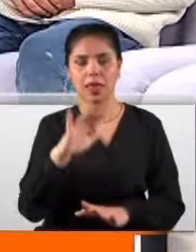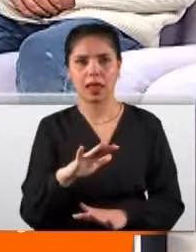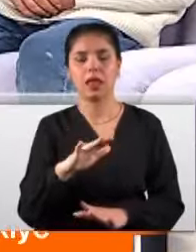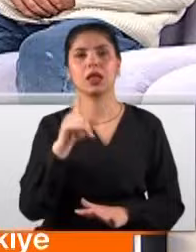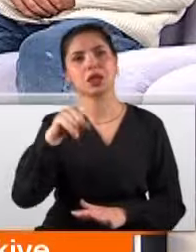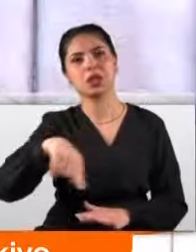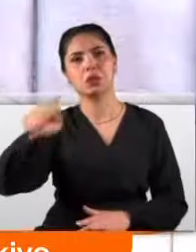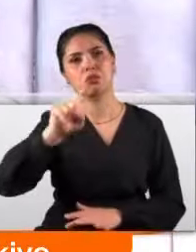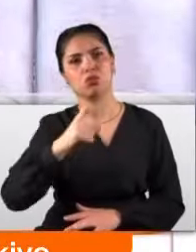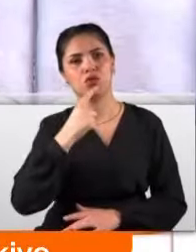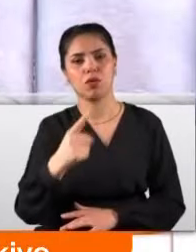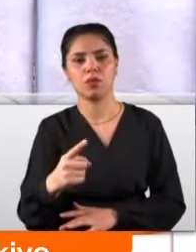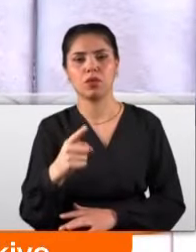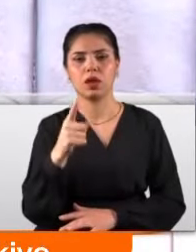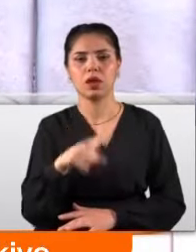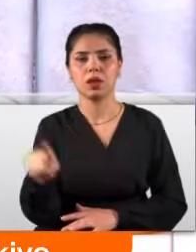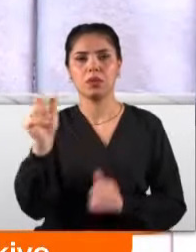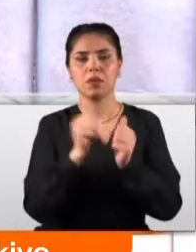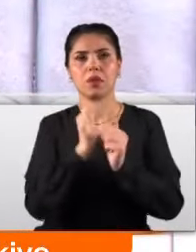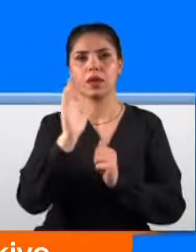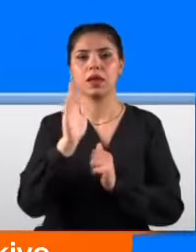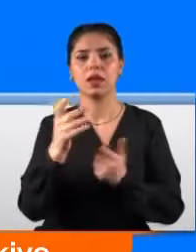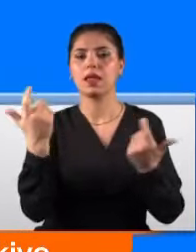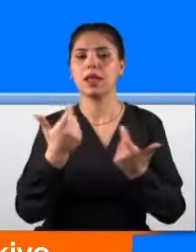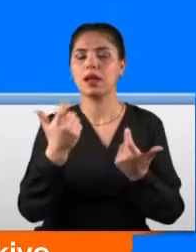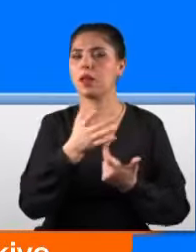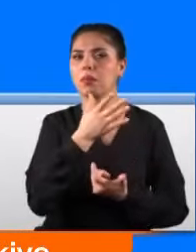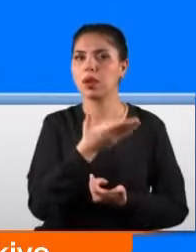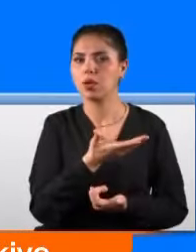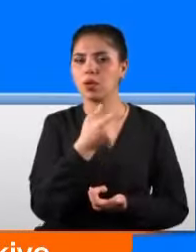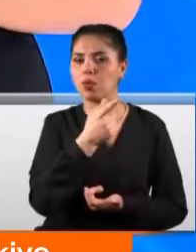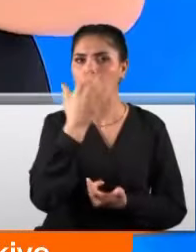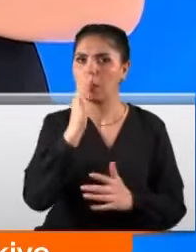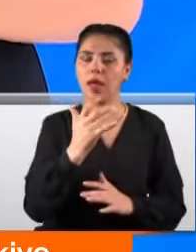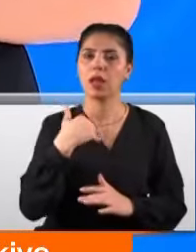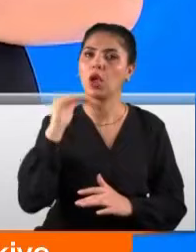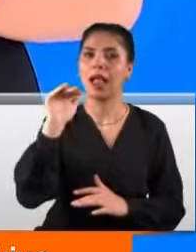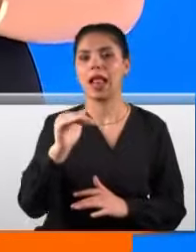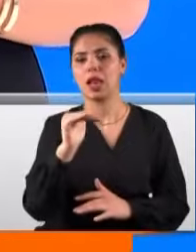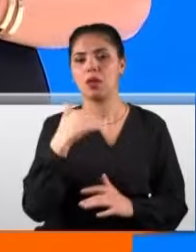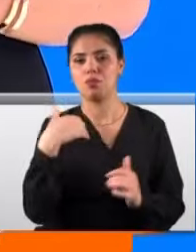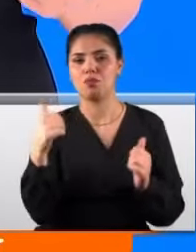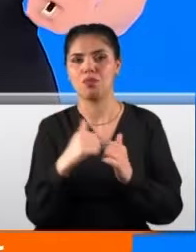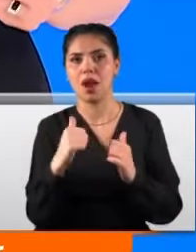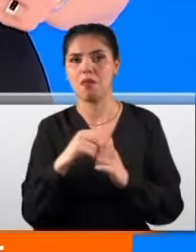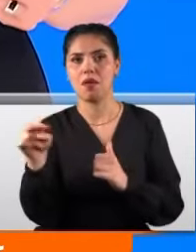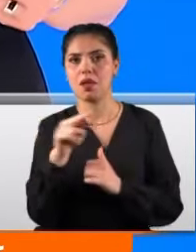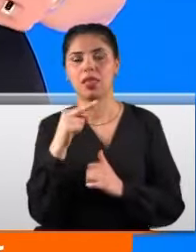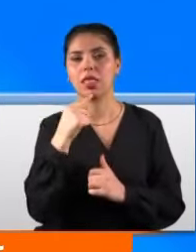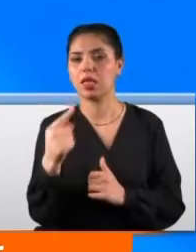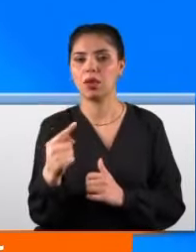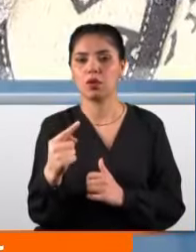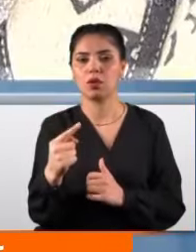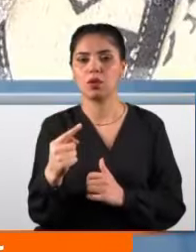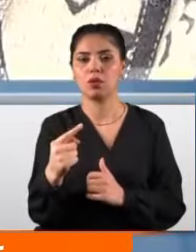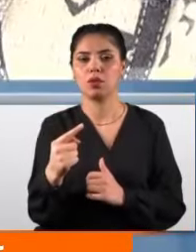bulacağım diyor. Sizin beraberce gittiğinizi nereden biliyor da bu adam sizi bekleyin, geliyorum, berabersiniz diyor. Adam görüşmedi